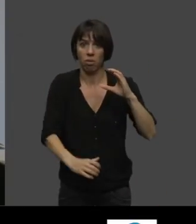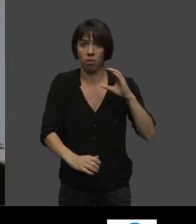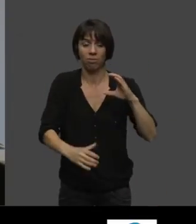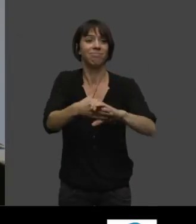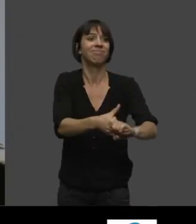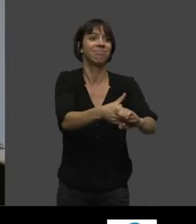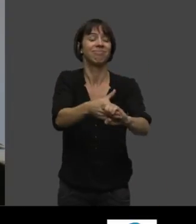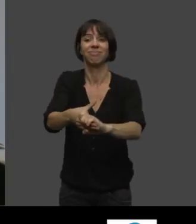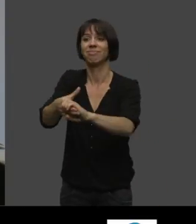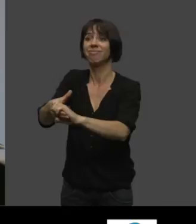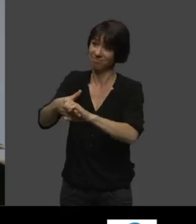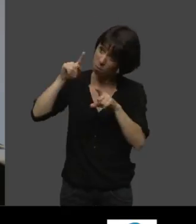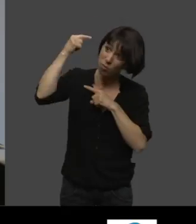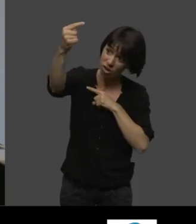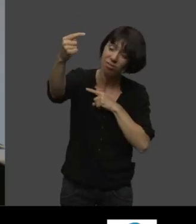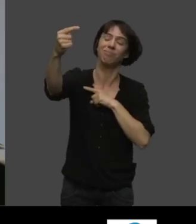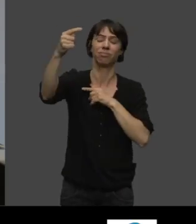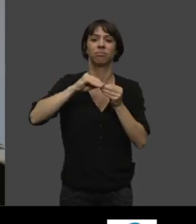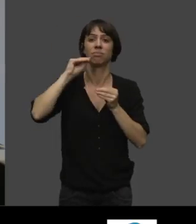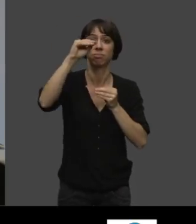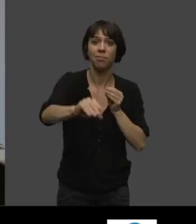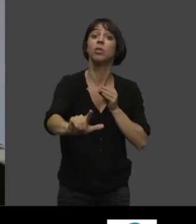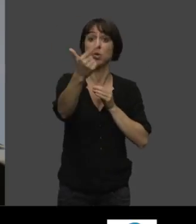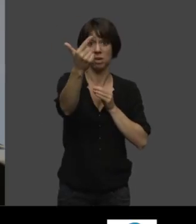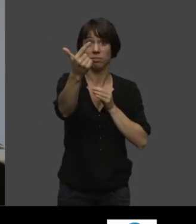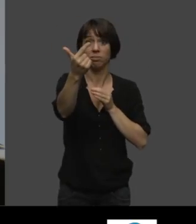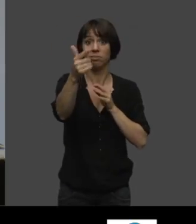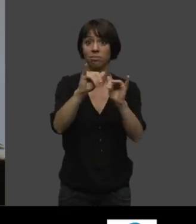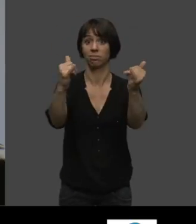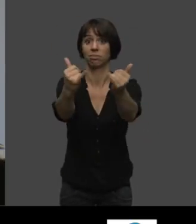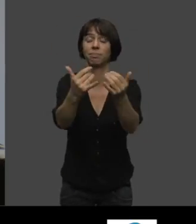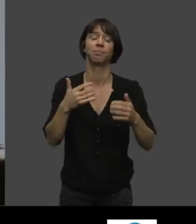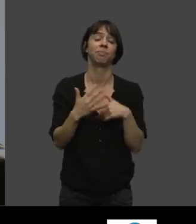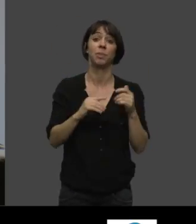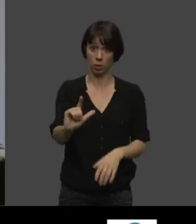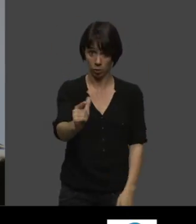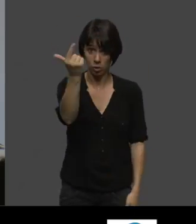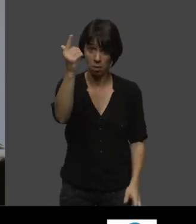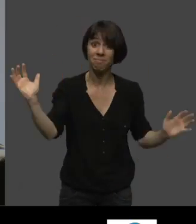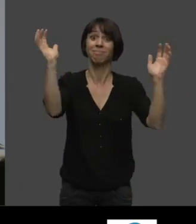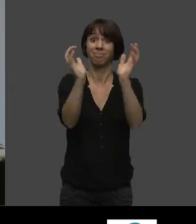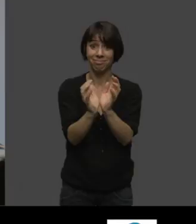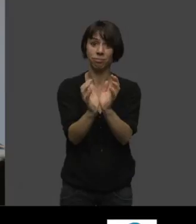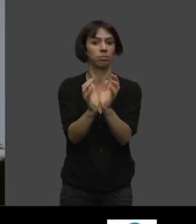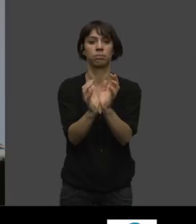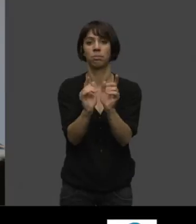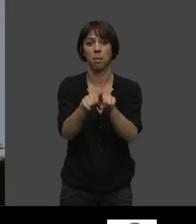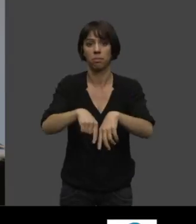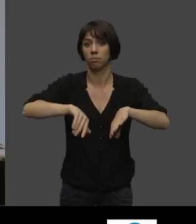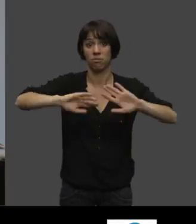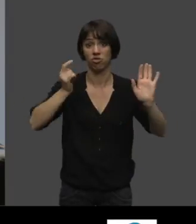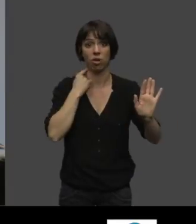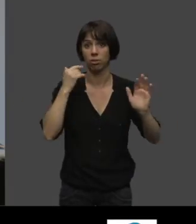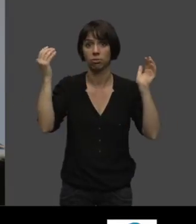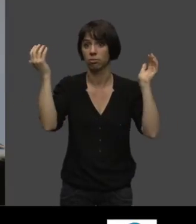en se fixant une autre date pour un autre rendez-vous. Et le second rendez-vous, c'était pareil, le fiasco. Et je me